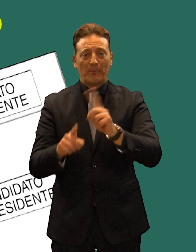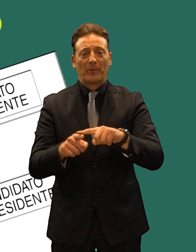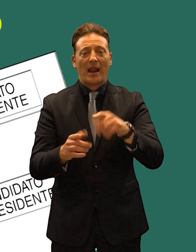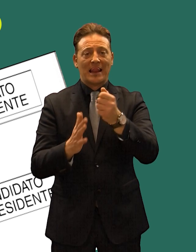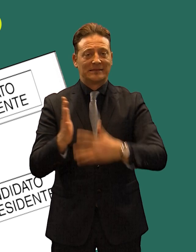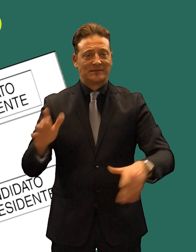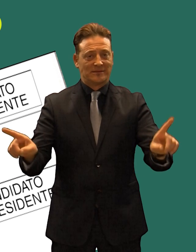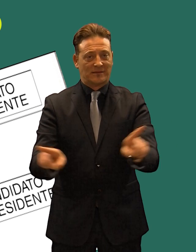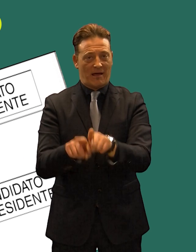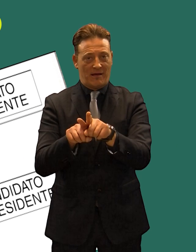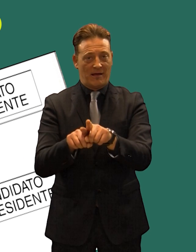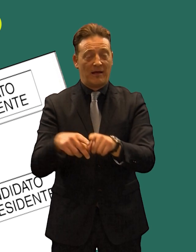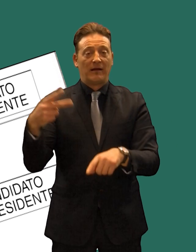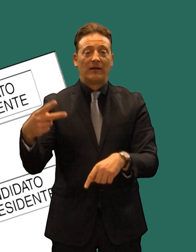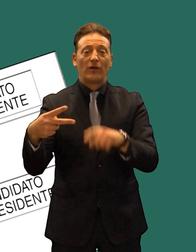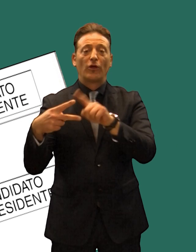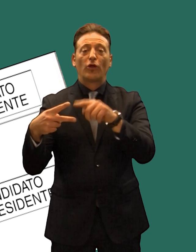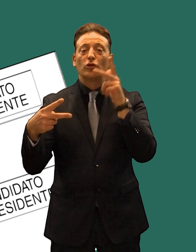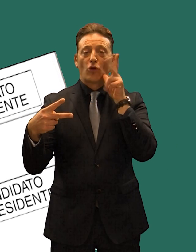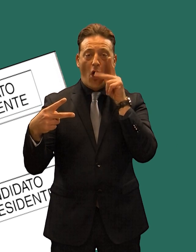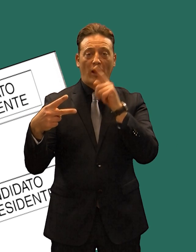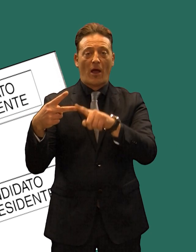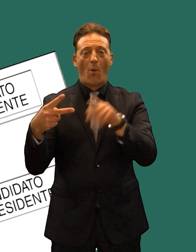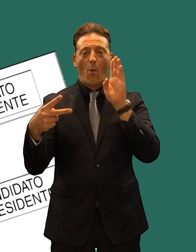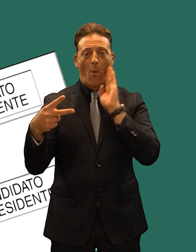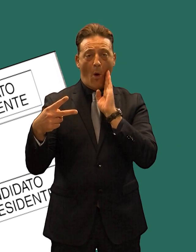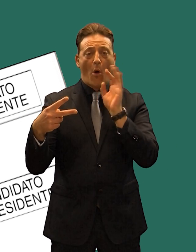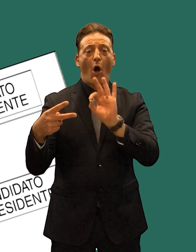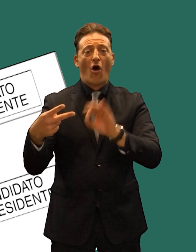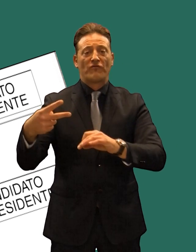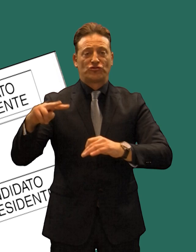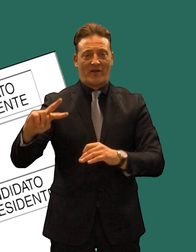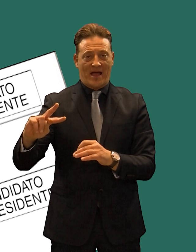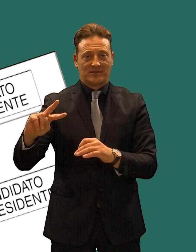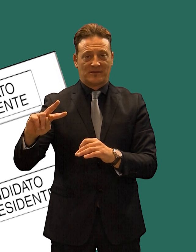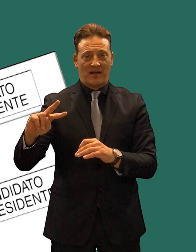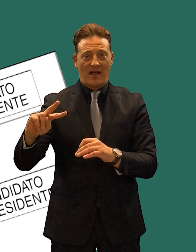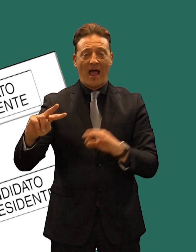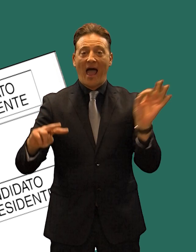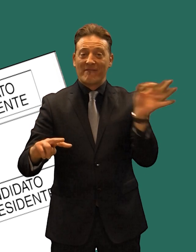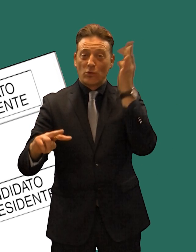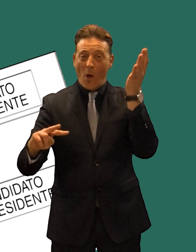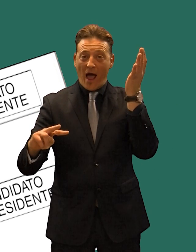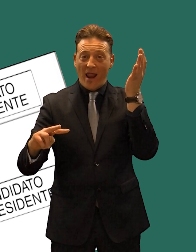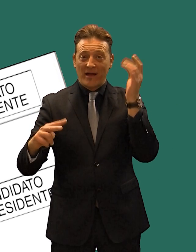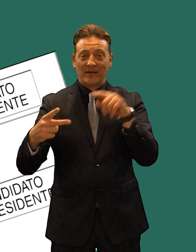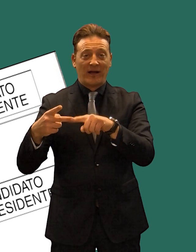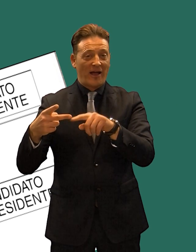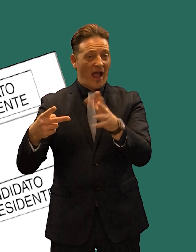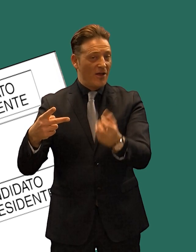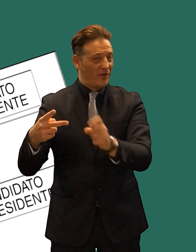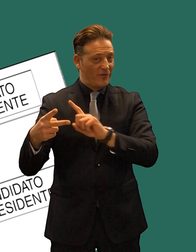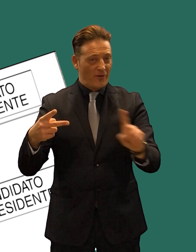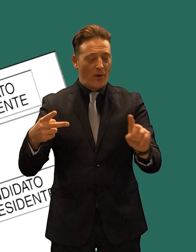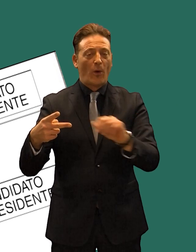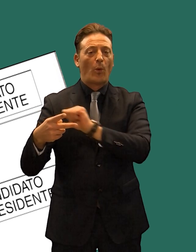diverso e della stessa lista. Per una donna e per un uomo o viceversa. In caso contrario la